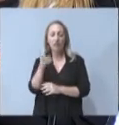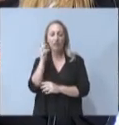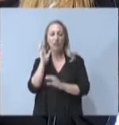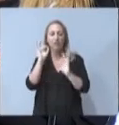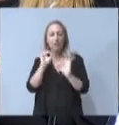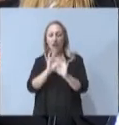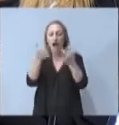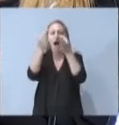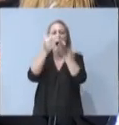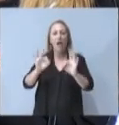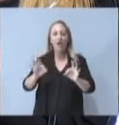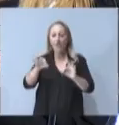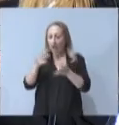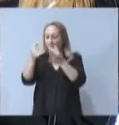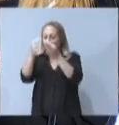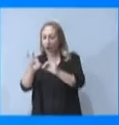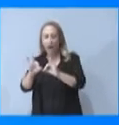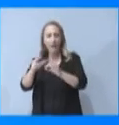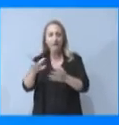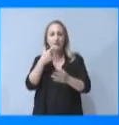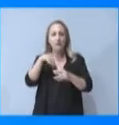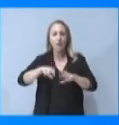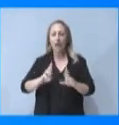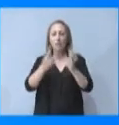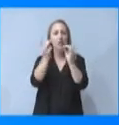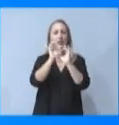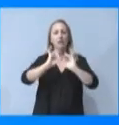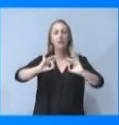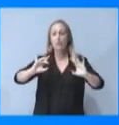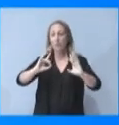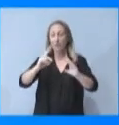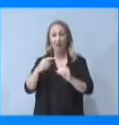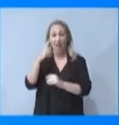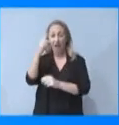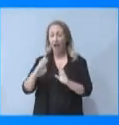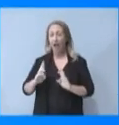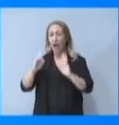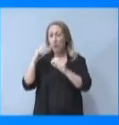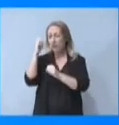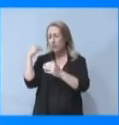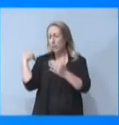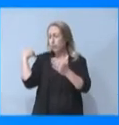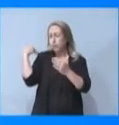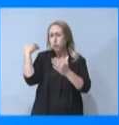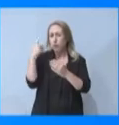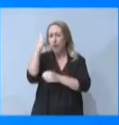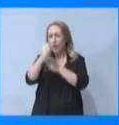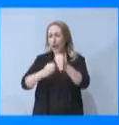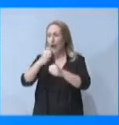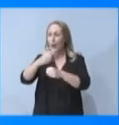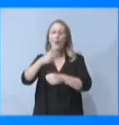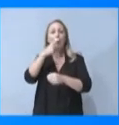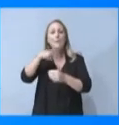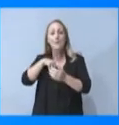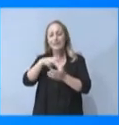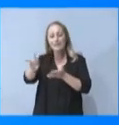αλλά και μεταρρυθμίσεις στον χώρο της υγείας και τα νέα έργα στη Θεσσαλονίκη. Επίσης, η ειδική μνήα πρέπει να γίνει στα μέτρα για την